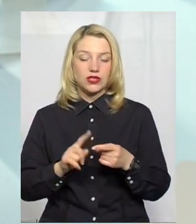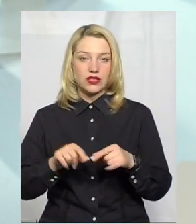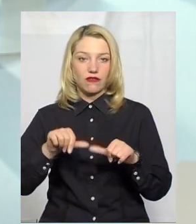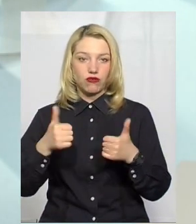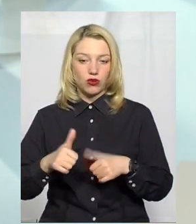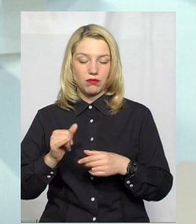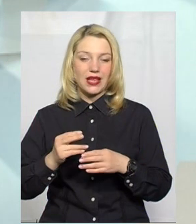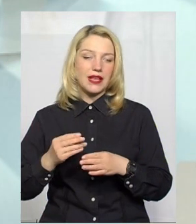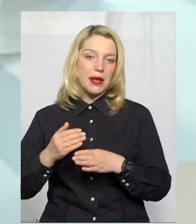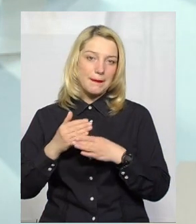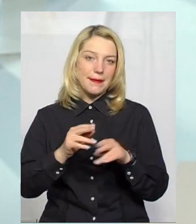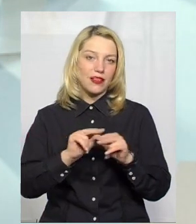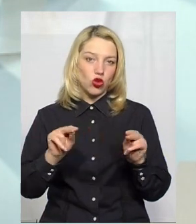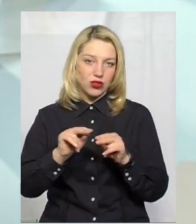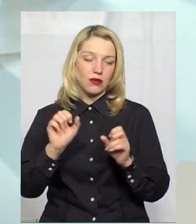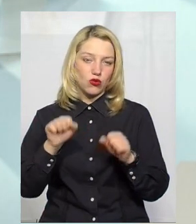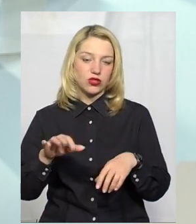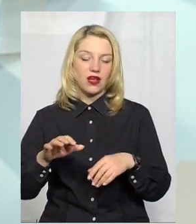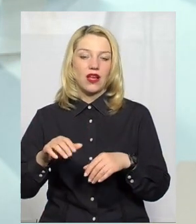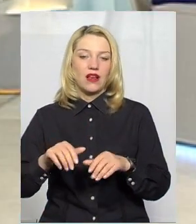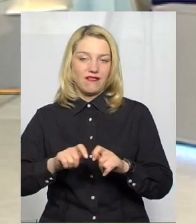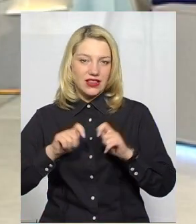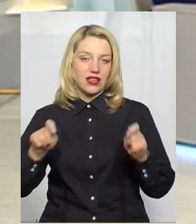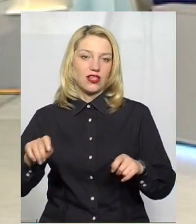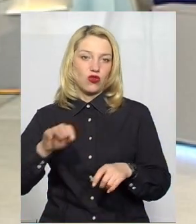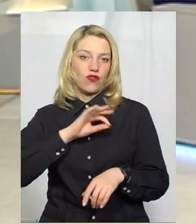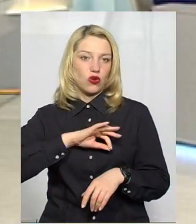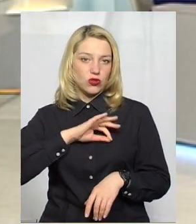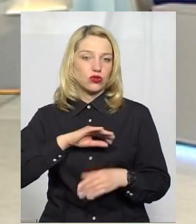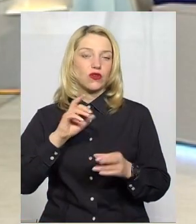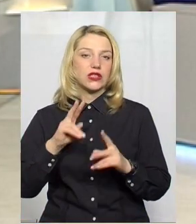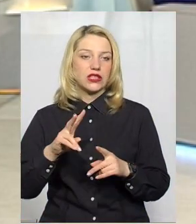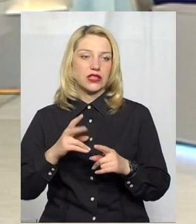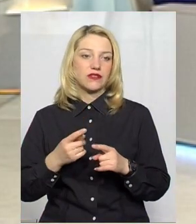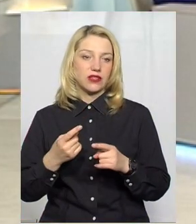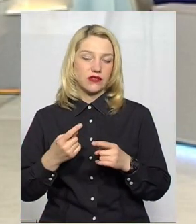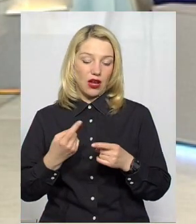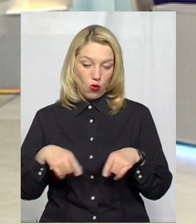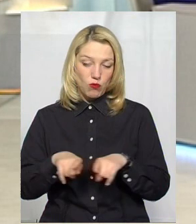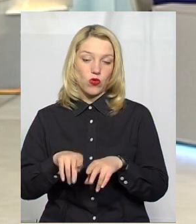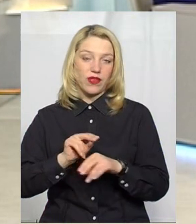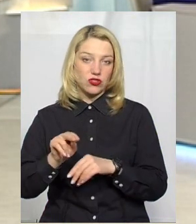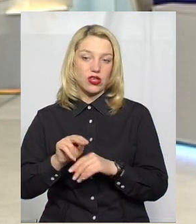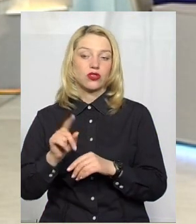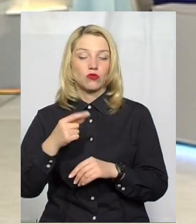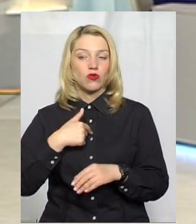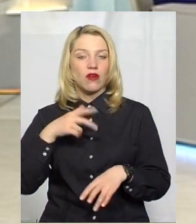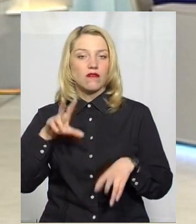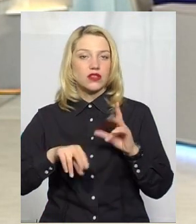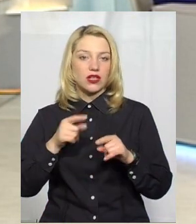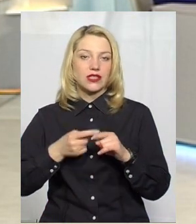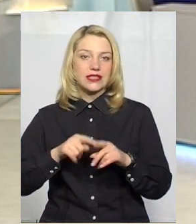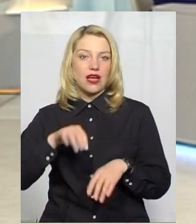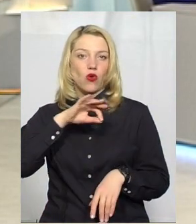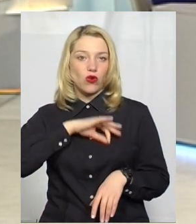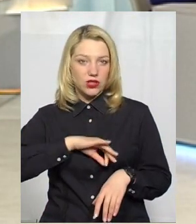форми і методи можна буде застосовувати і при такому виді навчання. Тому я вважаю, що це дуже корисно. І,